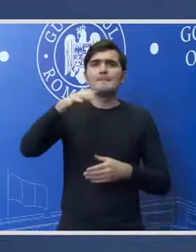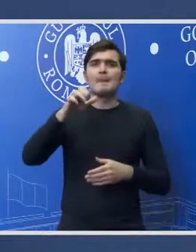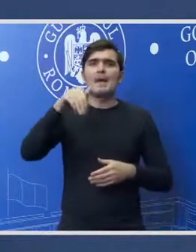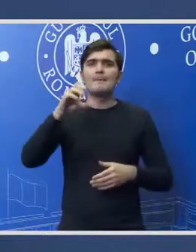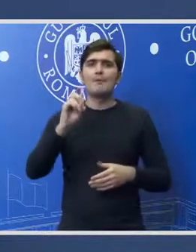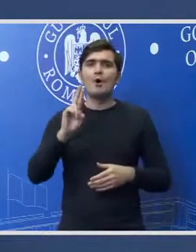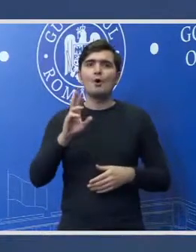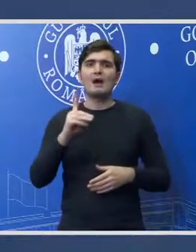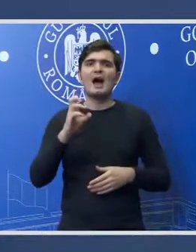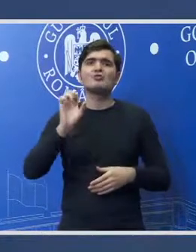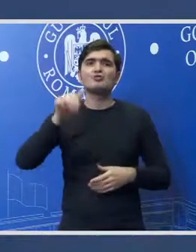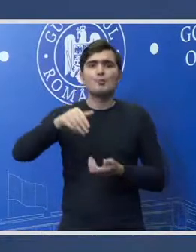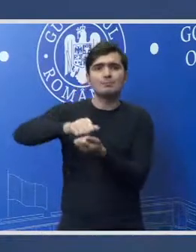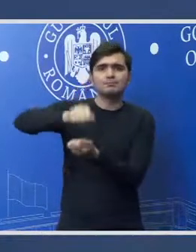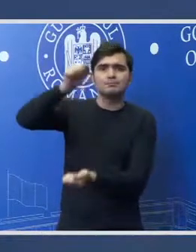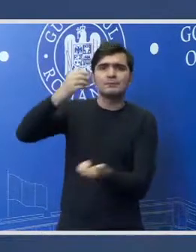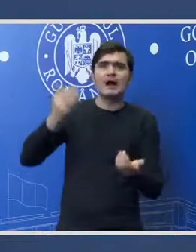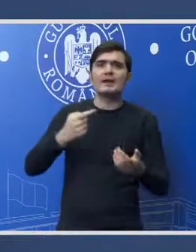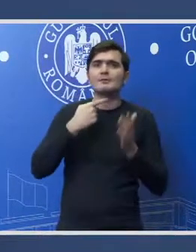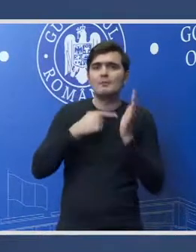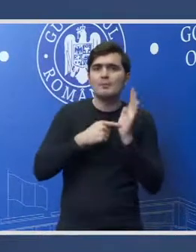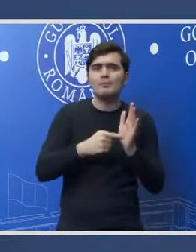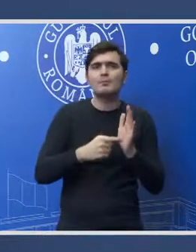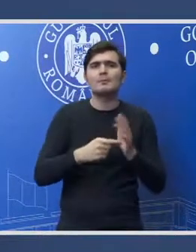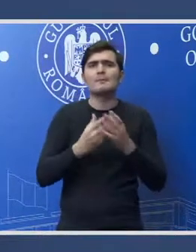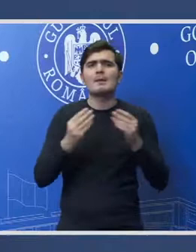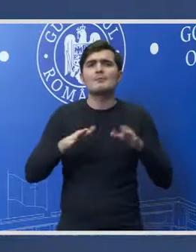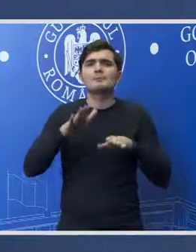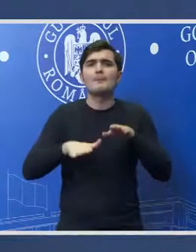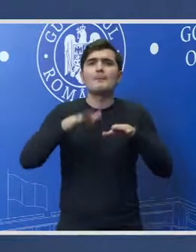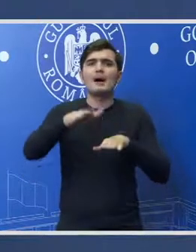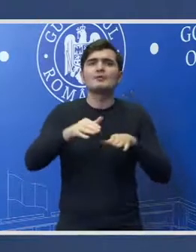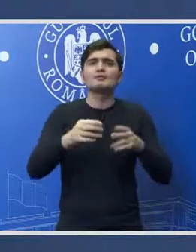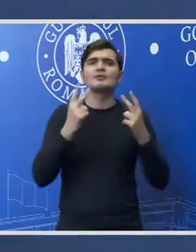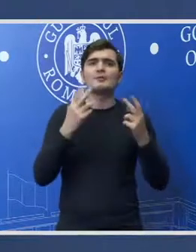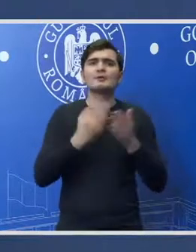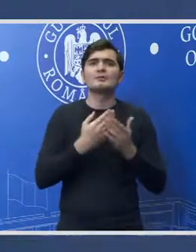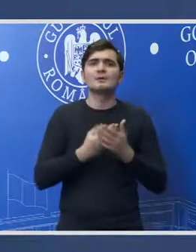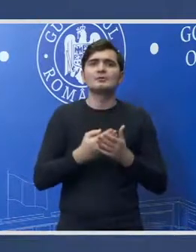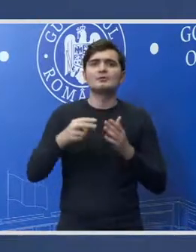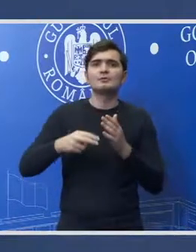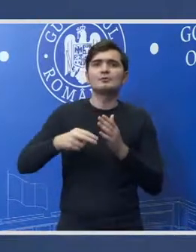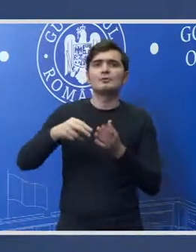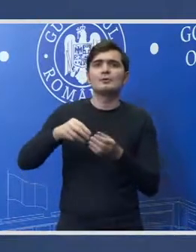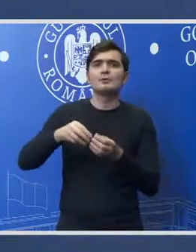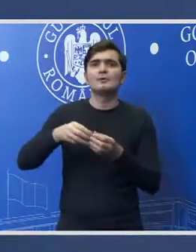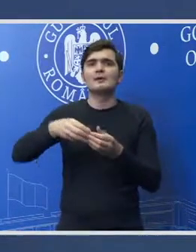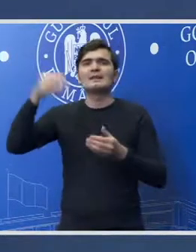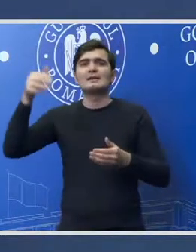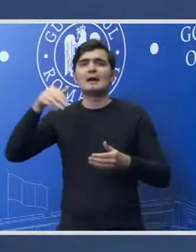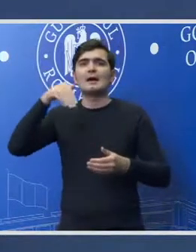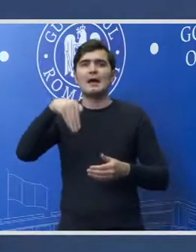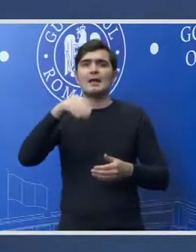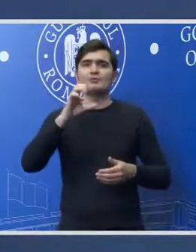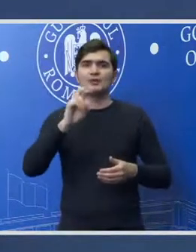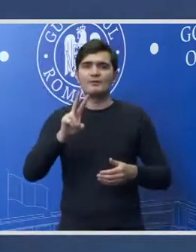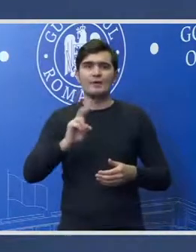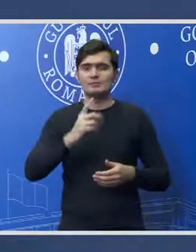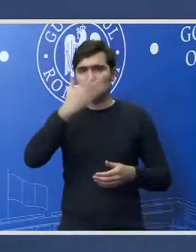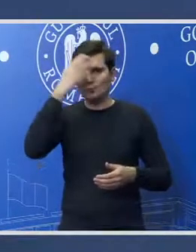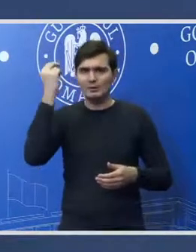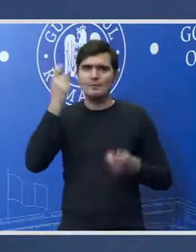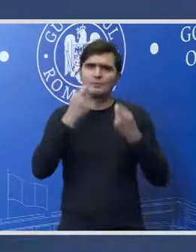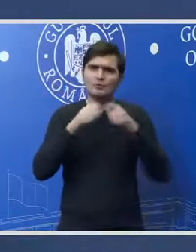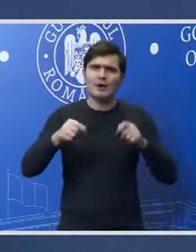importanti pentru ridicarea MCV pentru că vă rog să nu uitați toate organismele europene